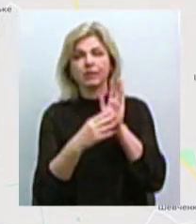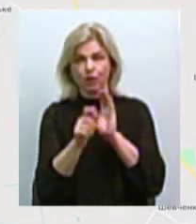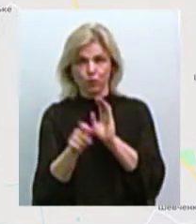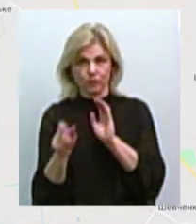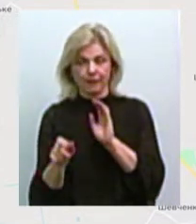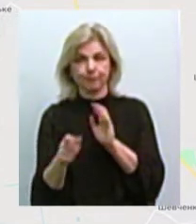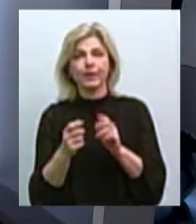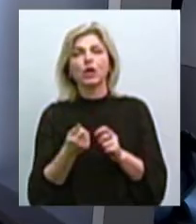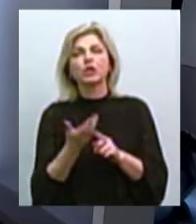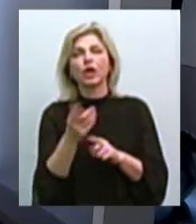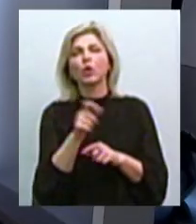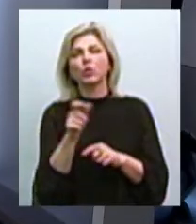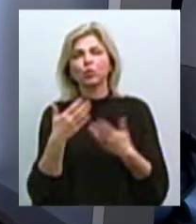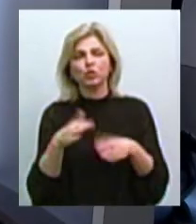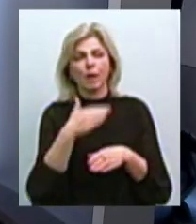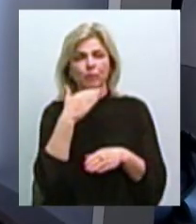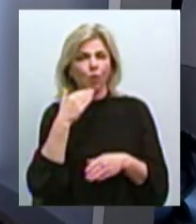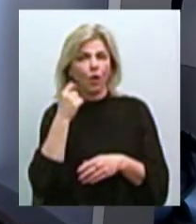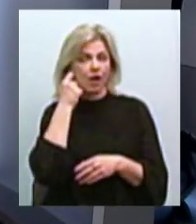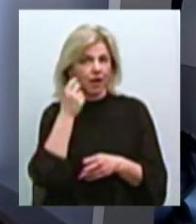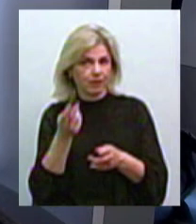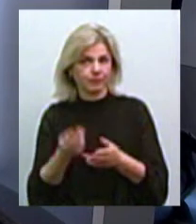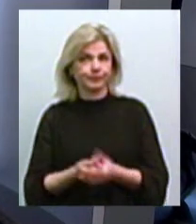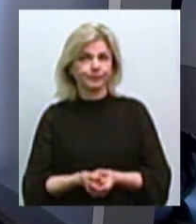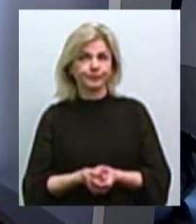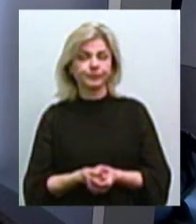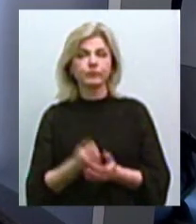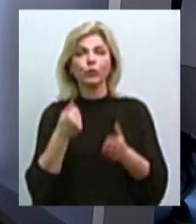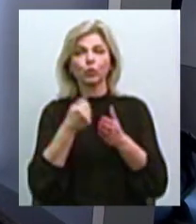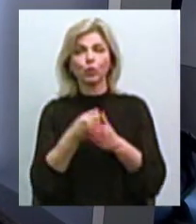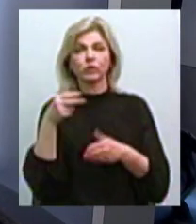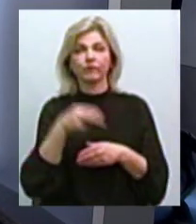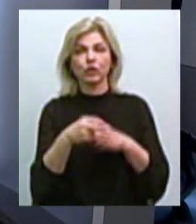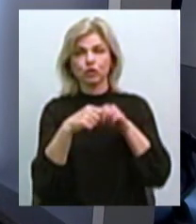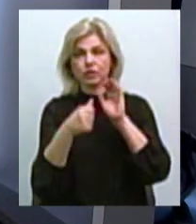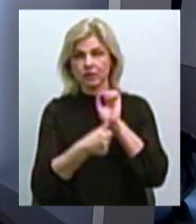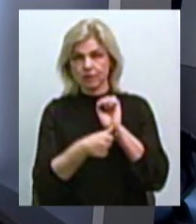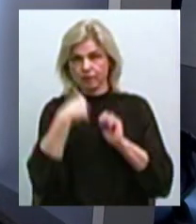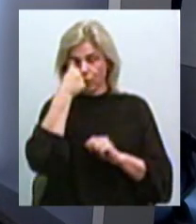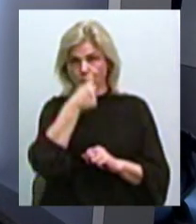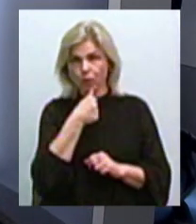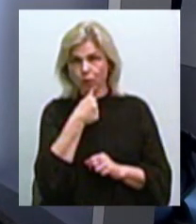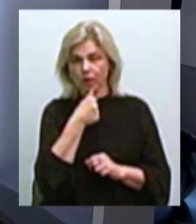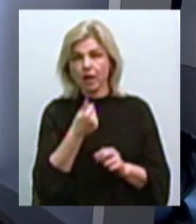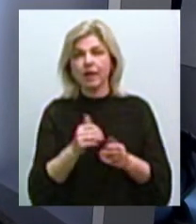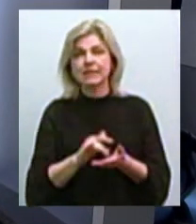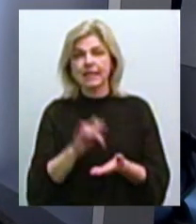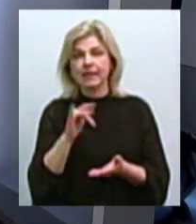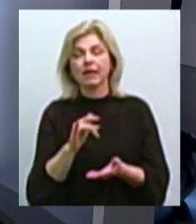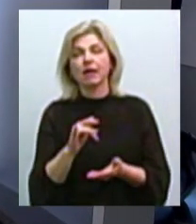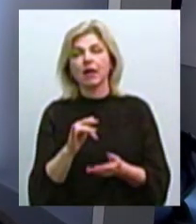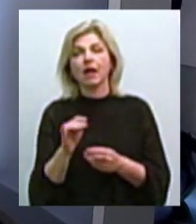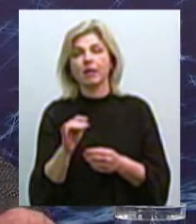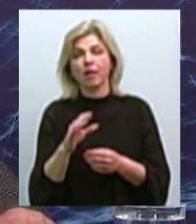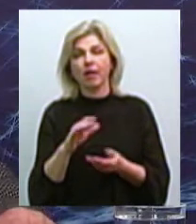скапилися годами, і до 2016 року в центрі інтеграції, будемо